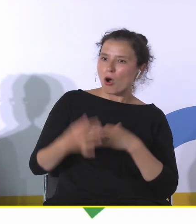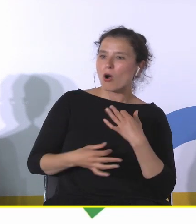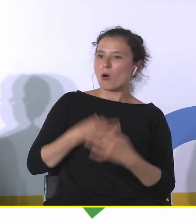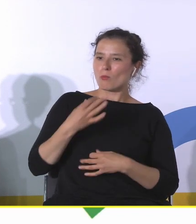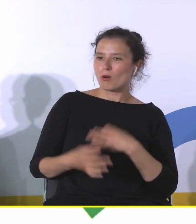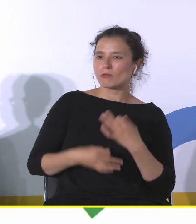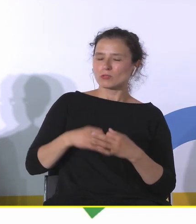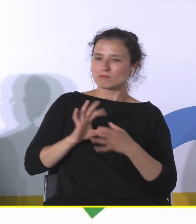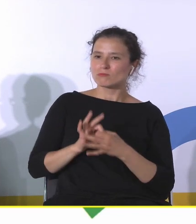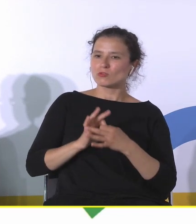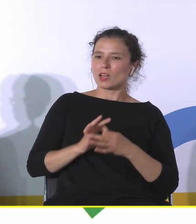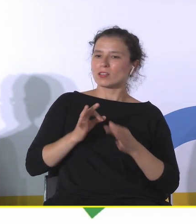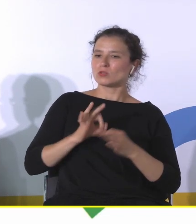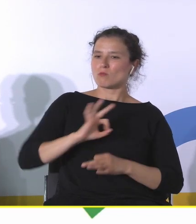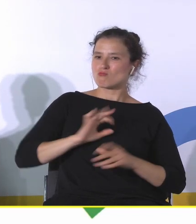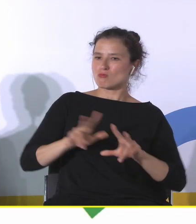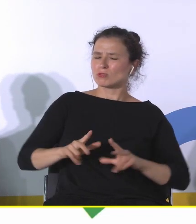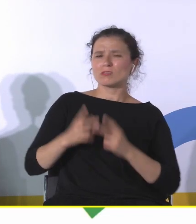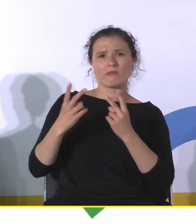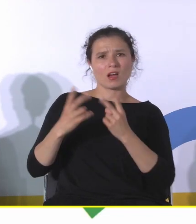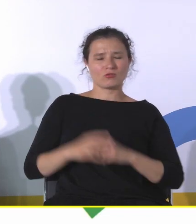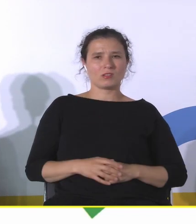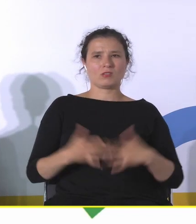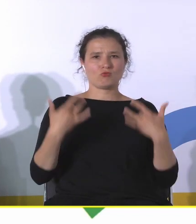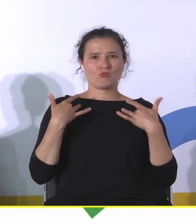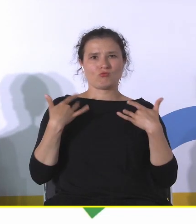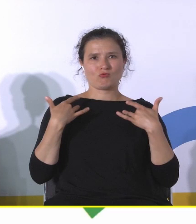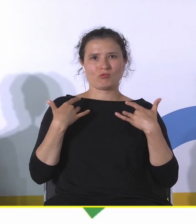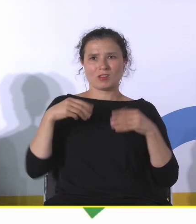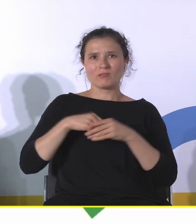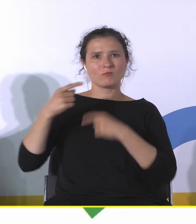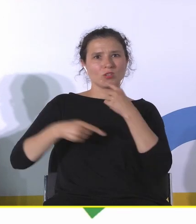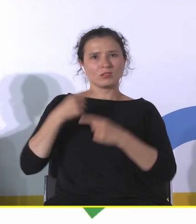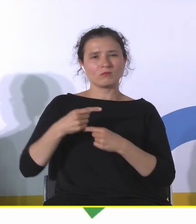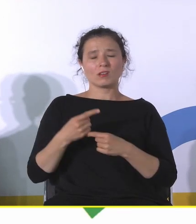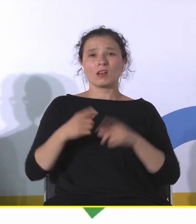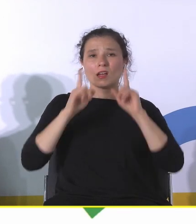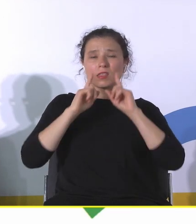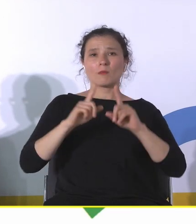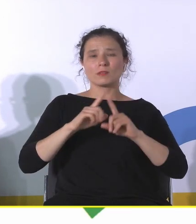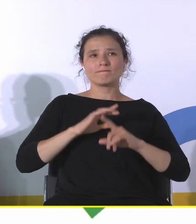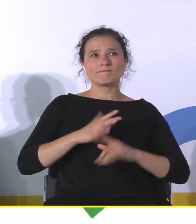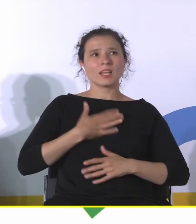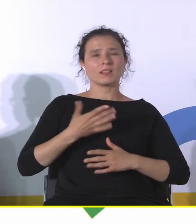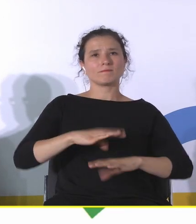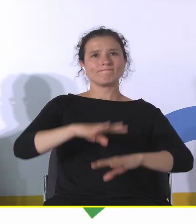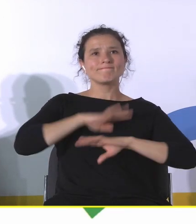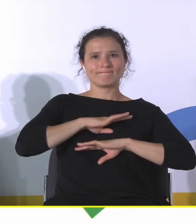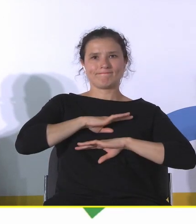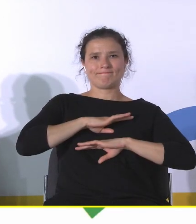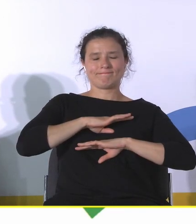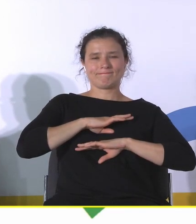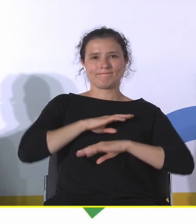historią mojej rodziny jest bardzo ważna, więc to życie z tym dziedzictwem naprawdę podtrzymuje takie poczucie wartości, raz, i jak